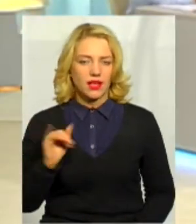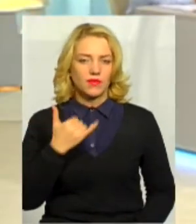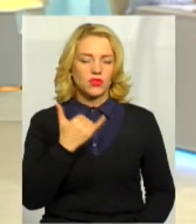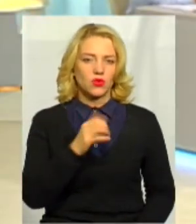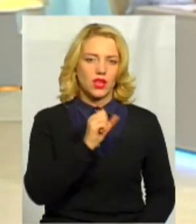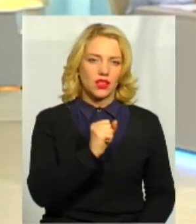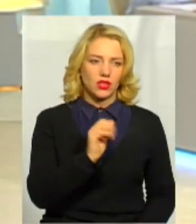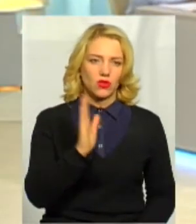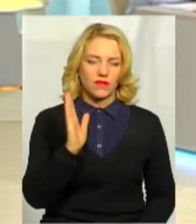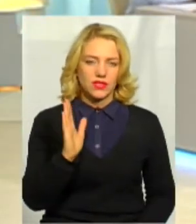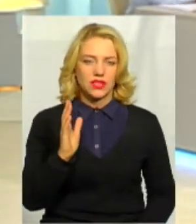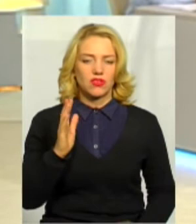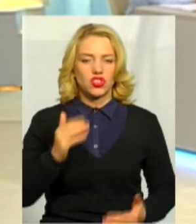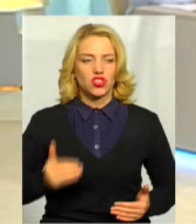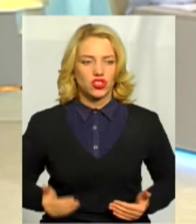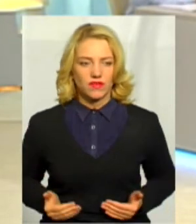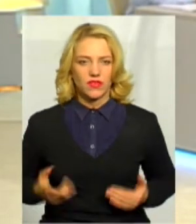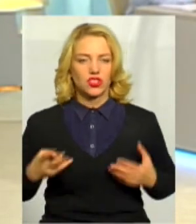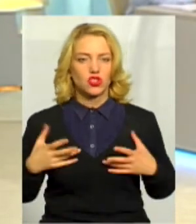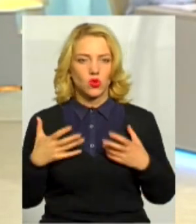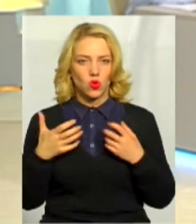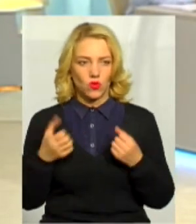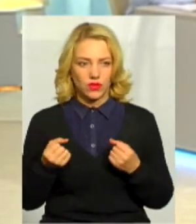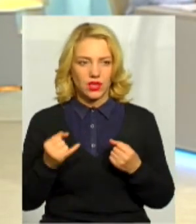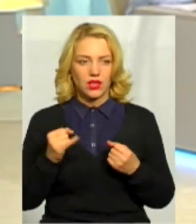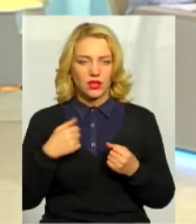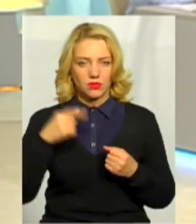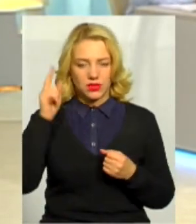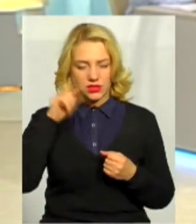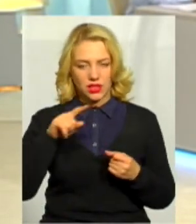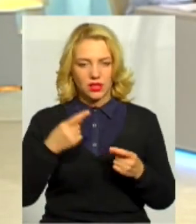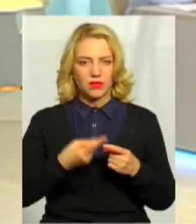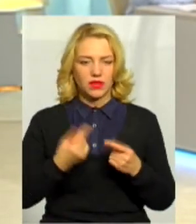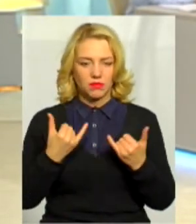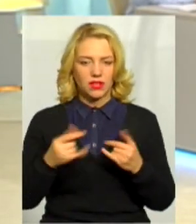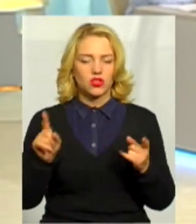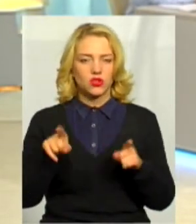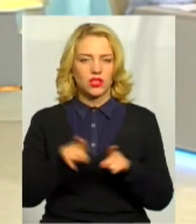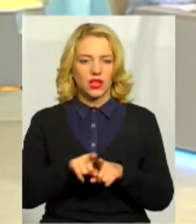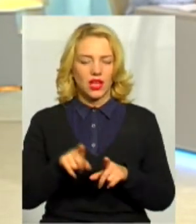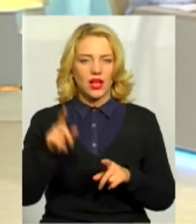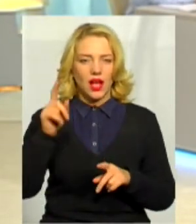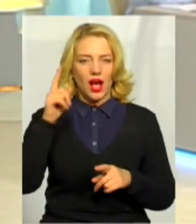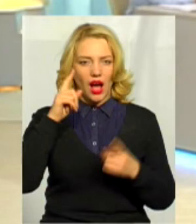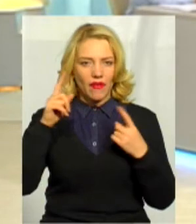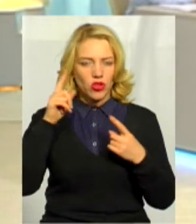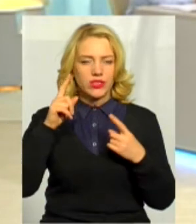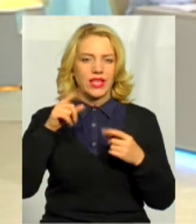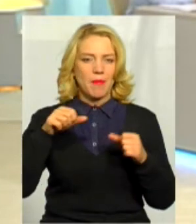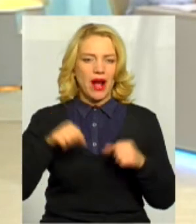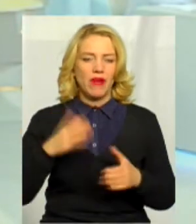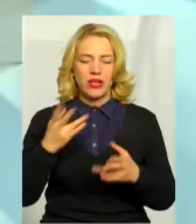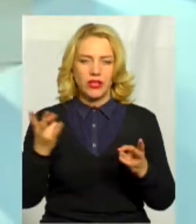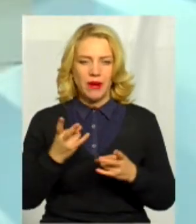Васильович живий, здоровий, і ми знаємо, що таке авторське право, і тому потрібно, якщо